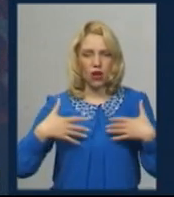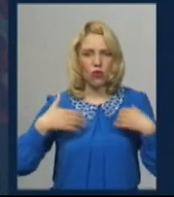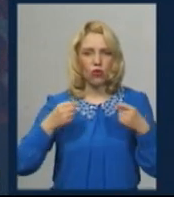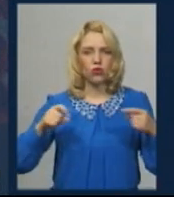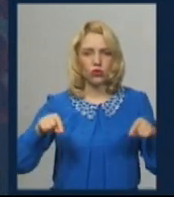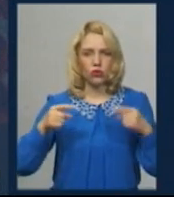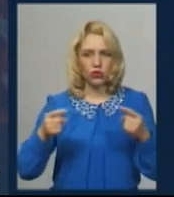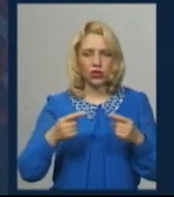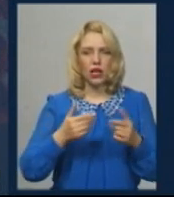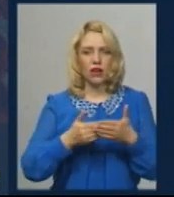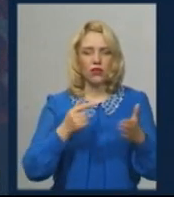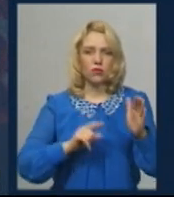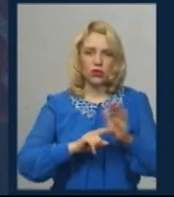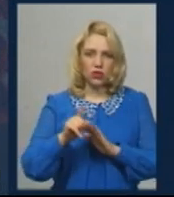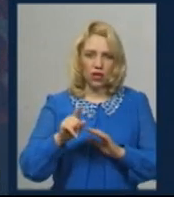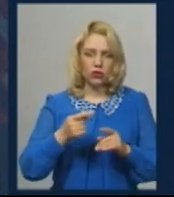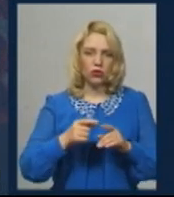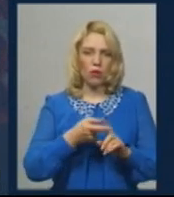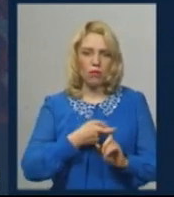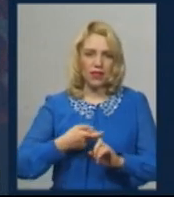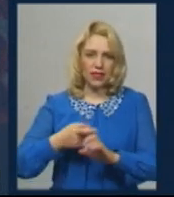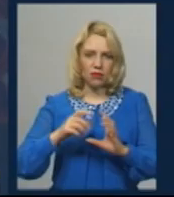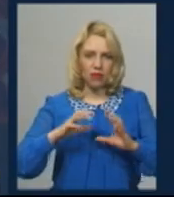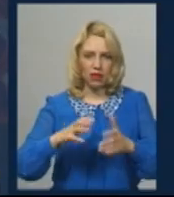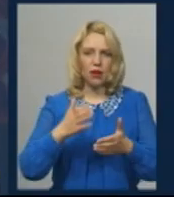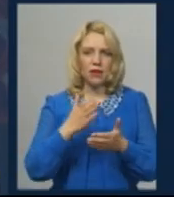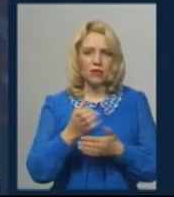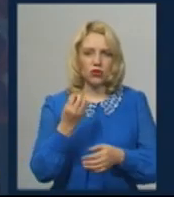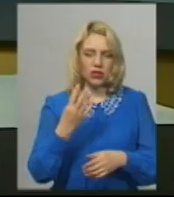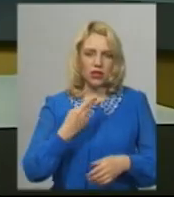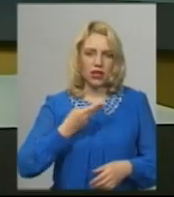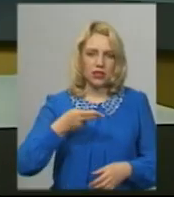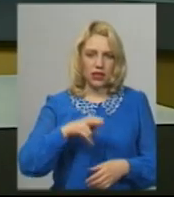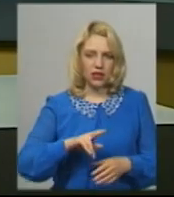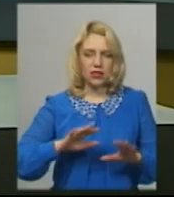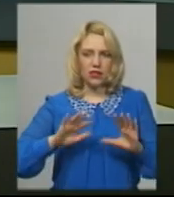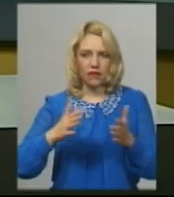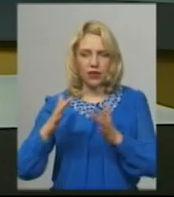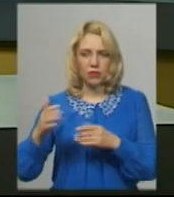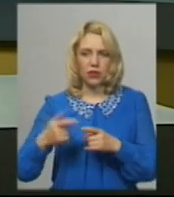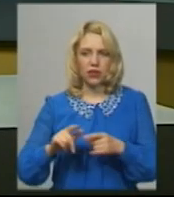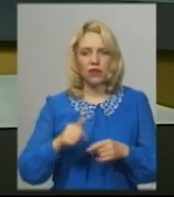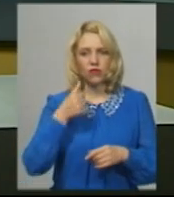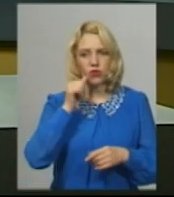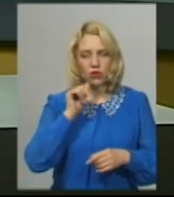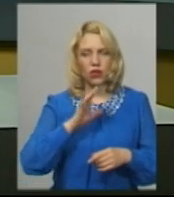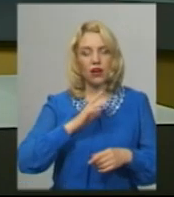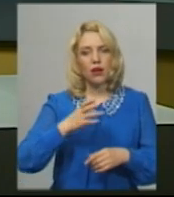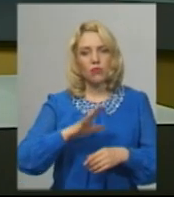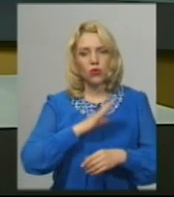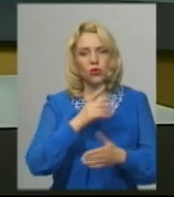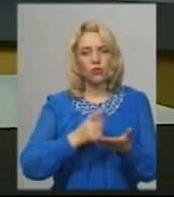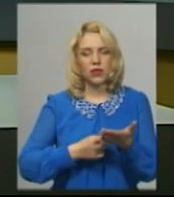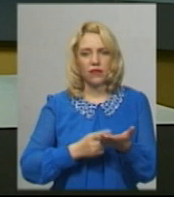початку пандемії маємо 14 летальних випадків. Нагадаю, вчора станом на цю годину на Хмельниччині було лабораторно підтверджено